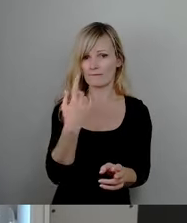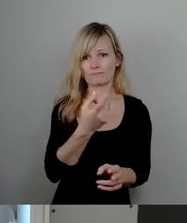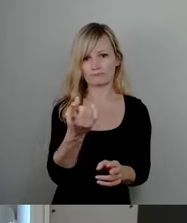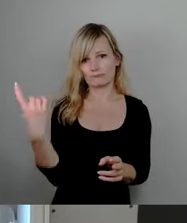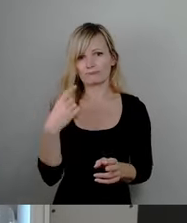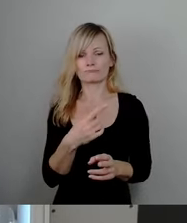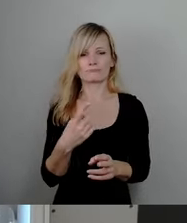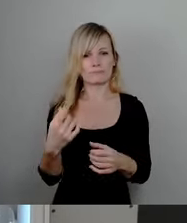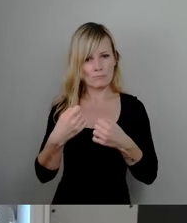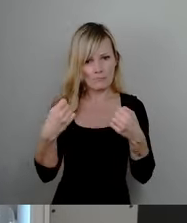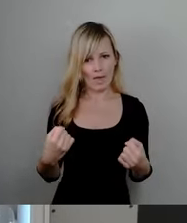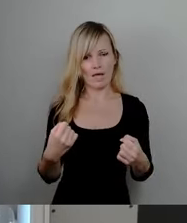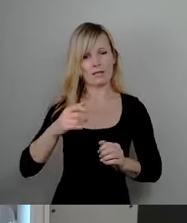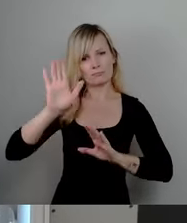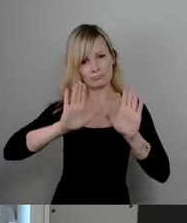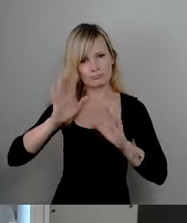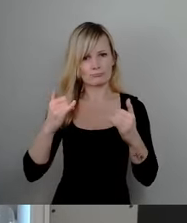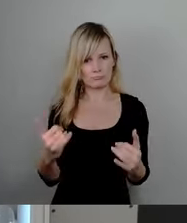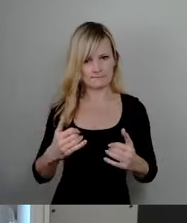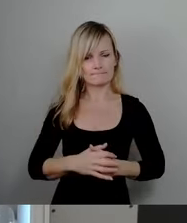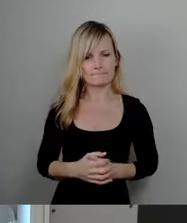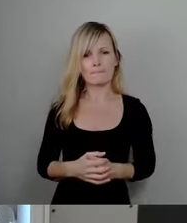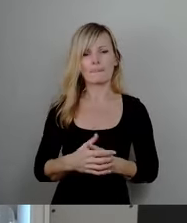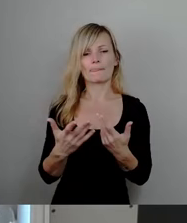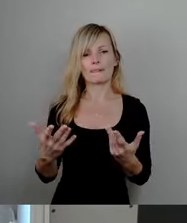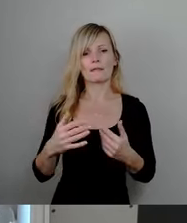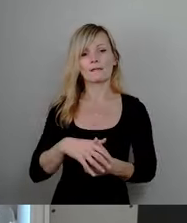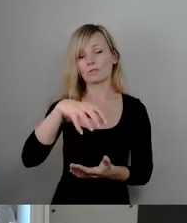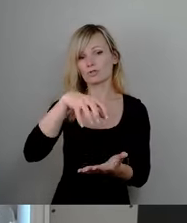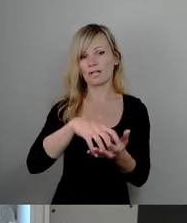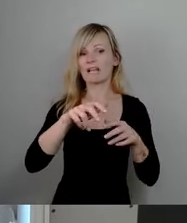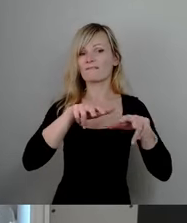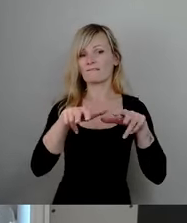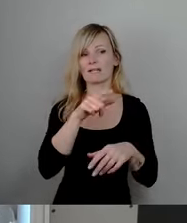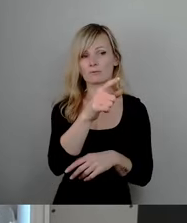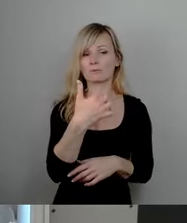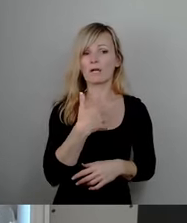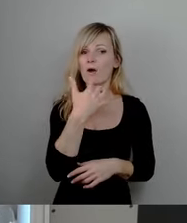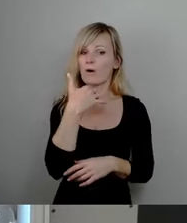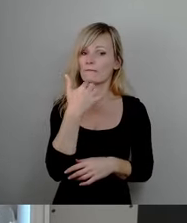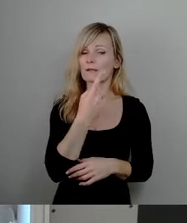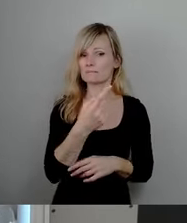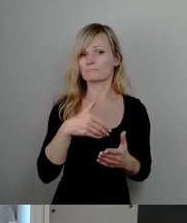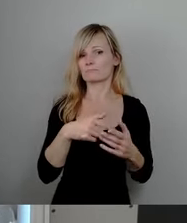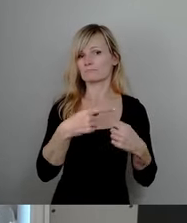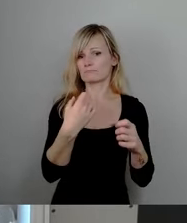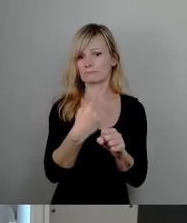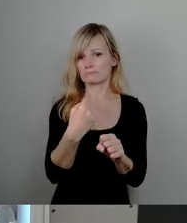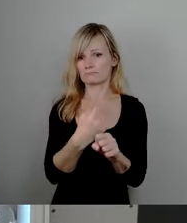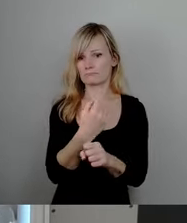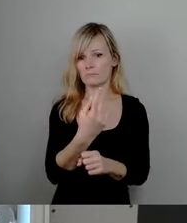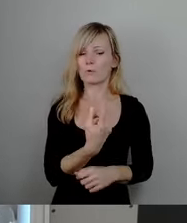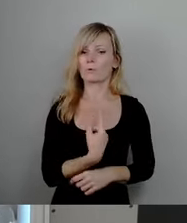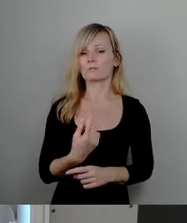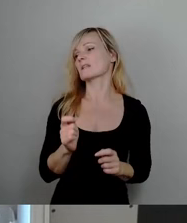Ausschussberichtes, die Stadtverwaltung nicht untätig geblieben ist, sondern im Sinne unseres Antrages